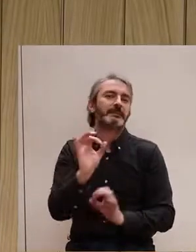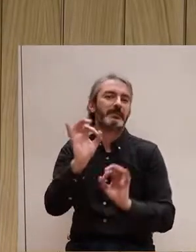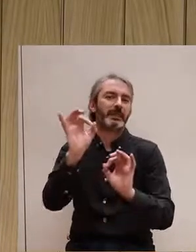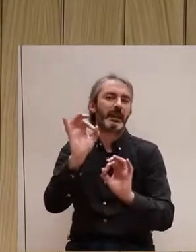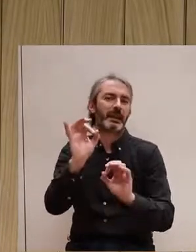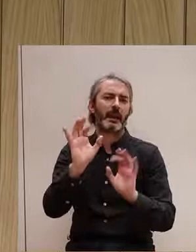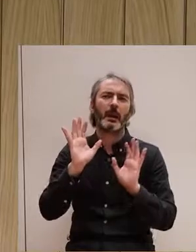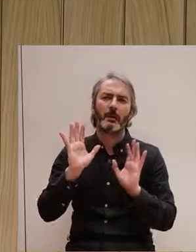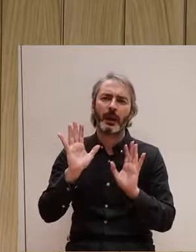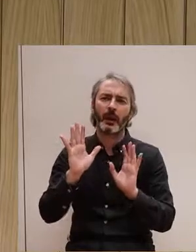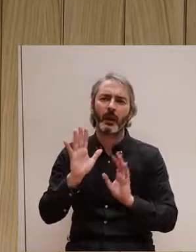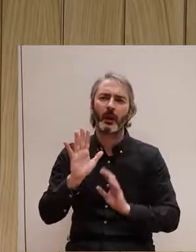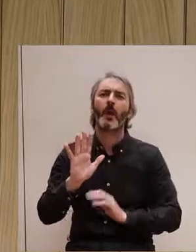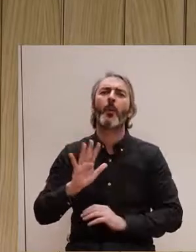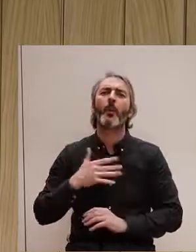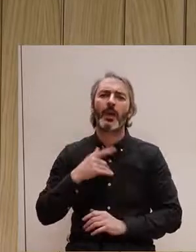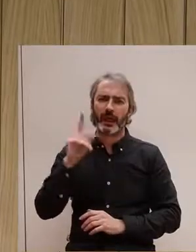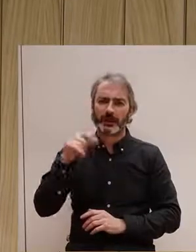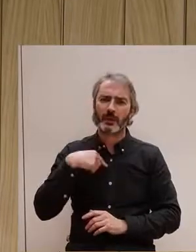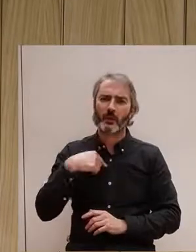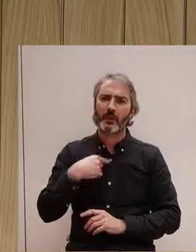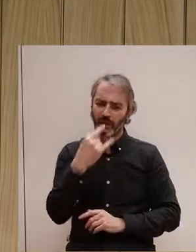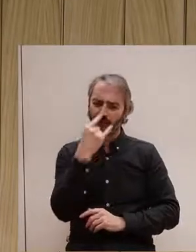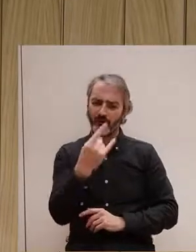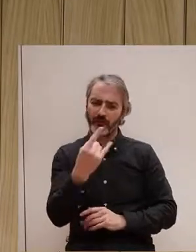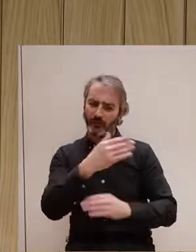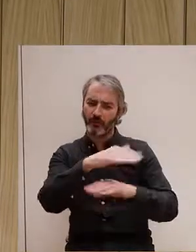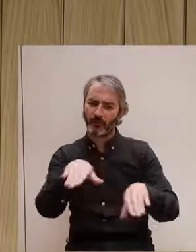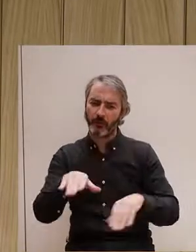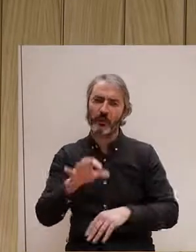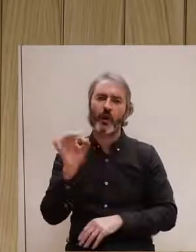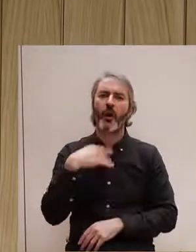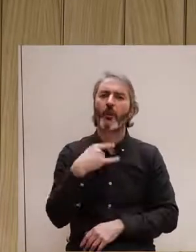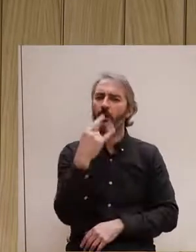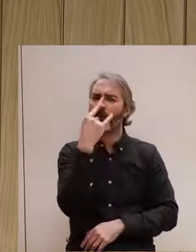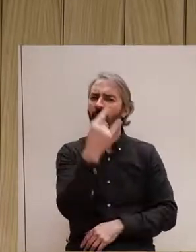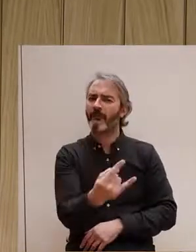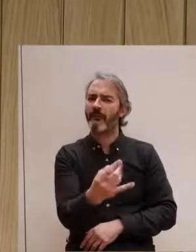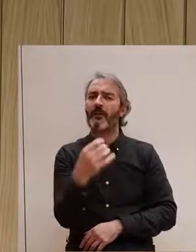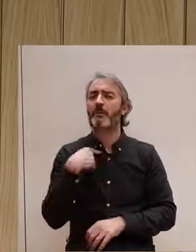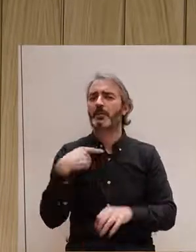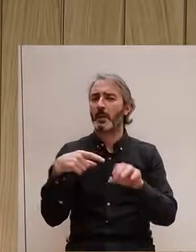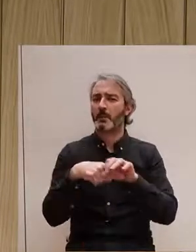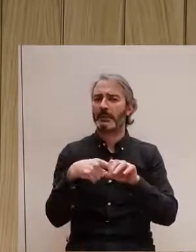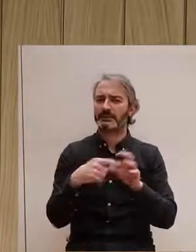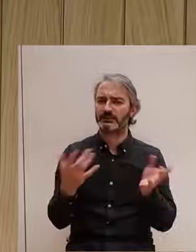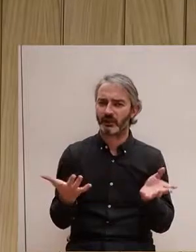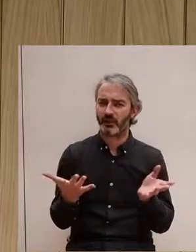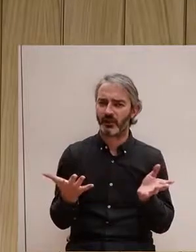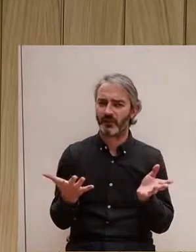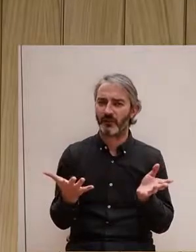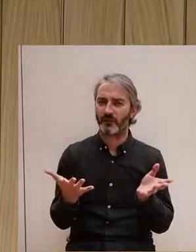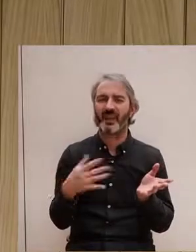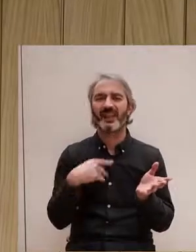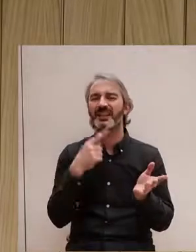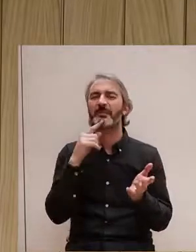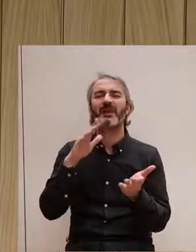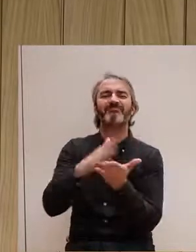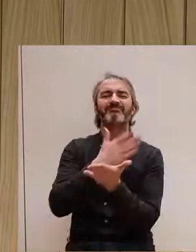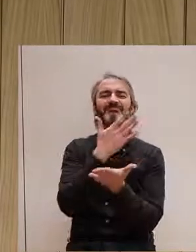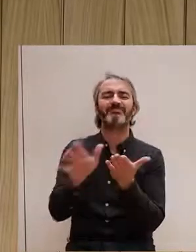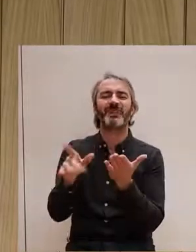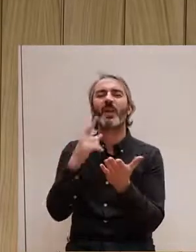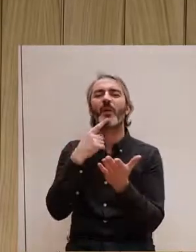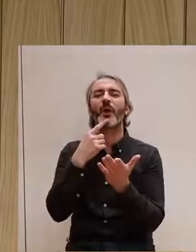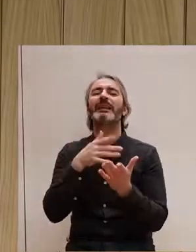estigmatitzem que la gent pot tenir un fetitxe amb els genitals o que la gent pot tenir un fetitxe amb la penetració, no? Llavors, per tant, ja estem creant una divisió de quines